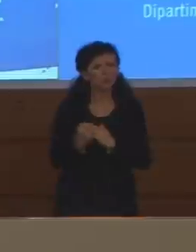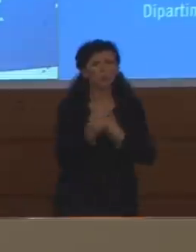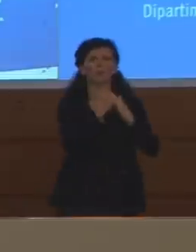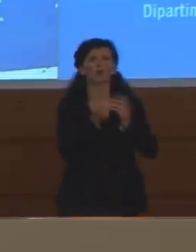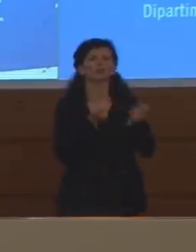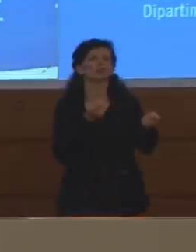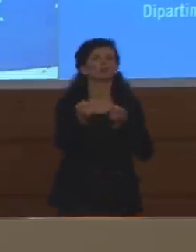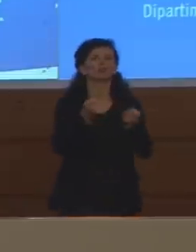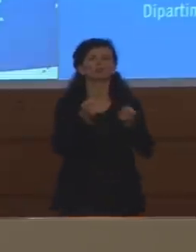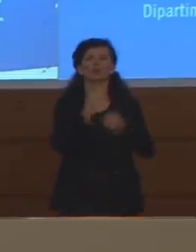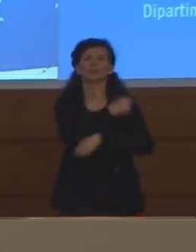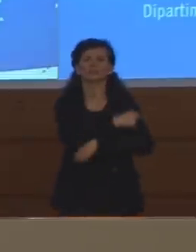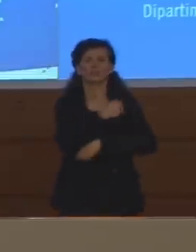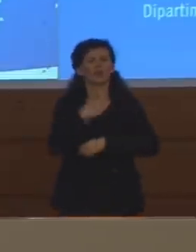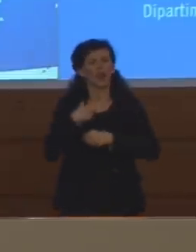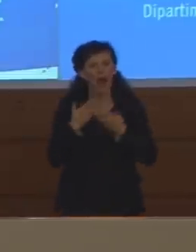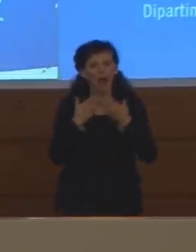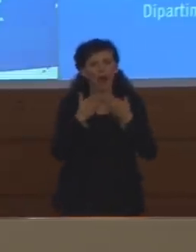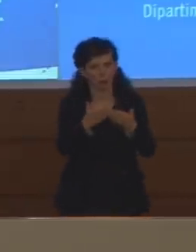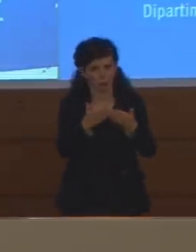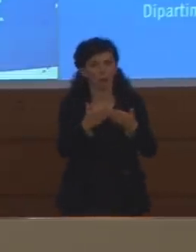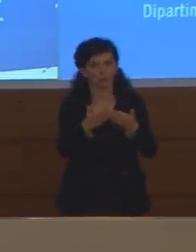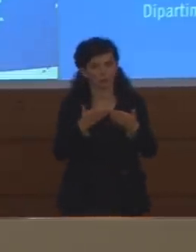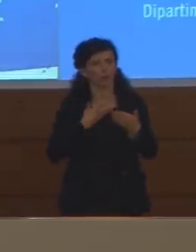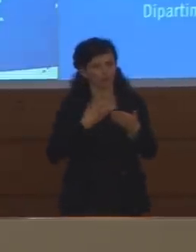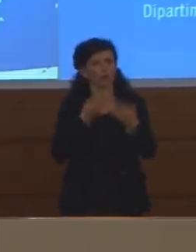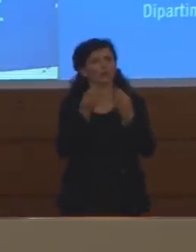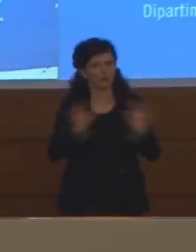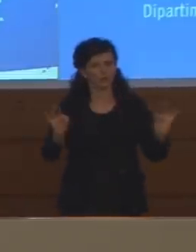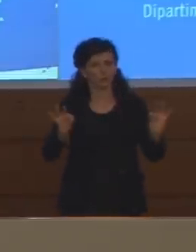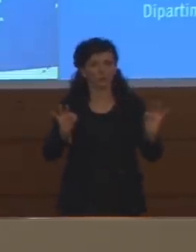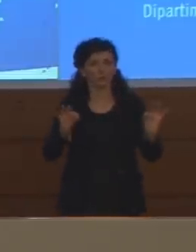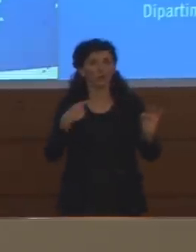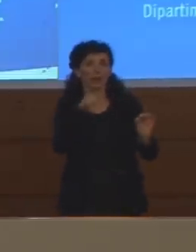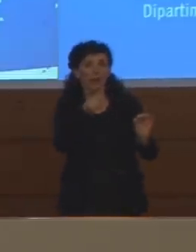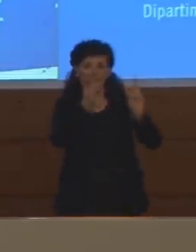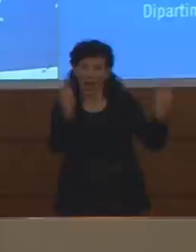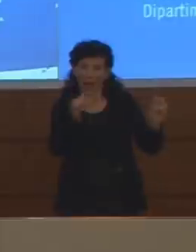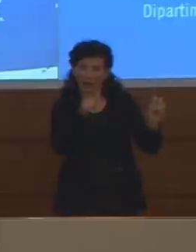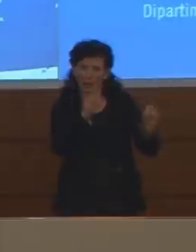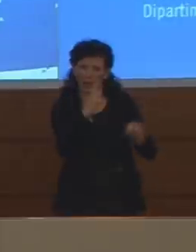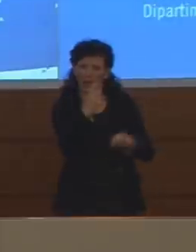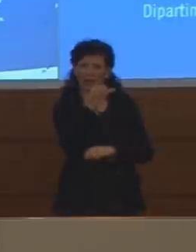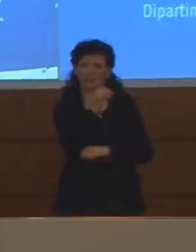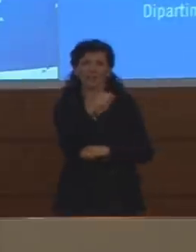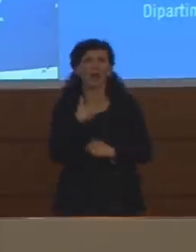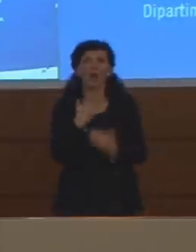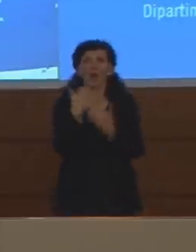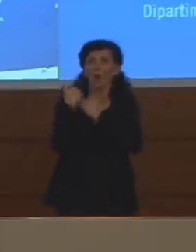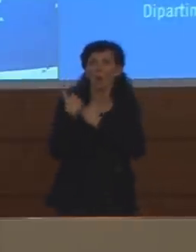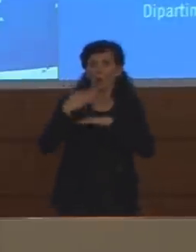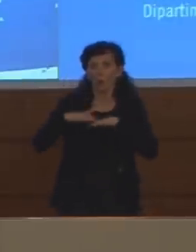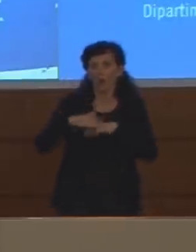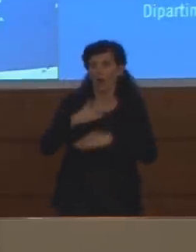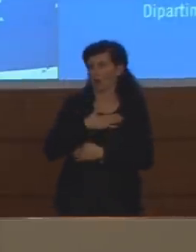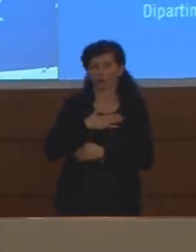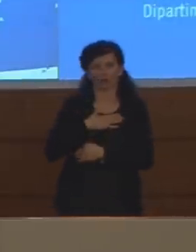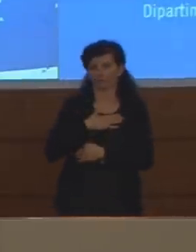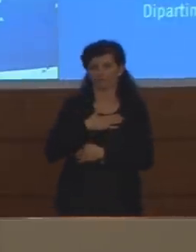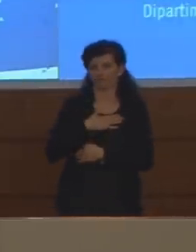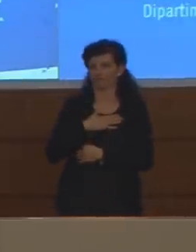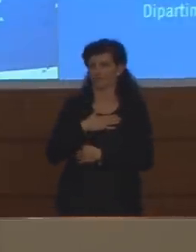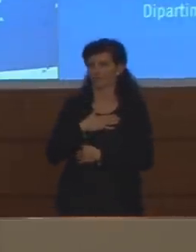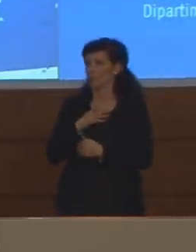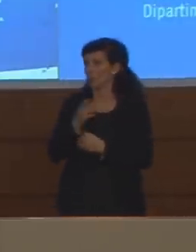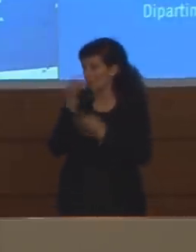Abbiamo dato il nostro contributo di questo tema, non ce ne siamo occupati come Servizio Nazionale della Protezione Civile e come Dipartimento della Protezione